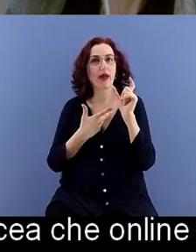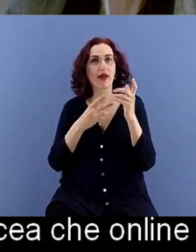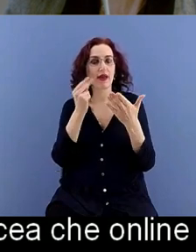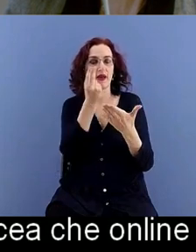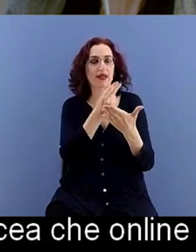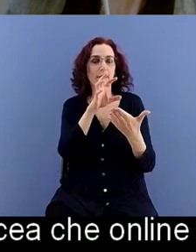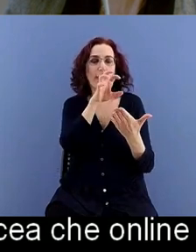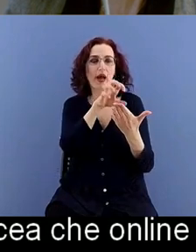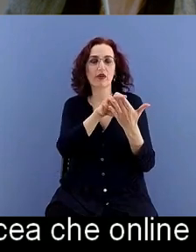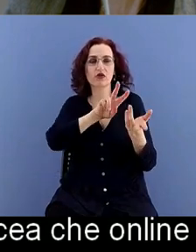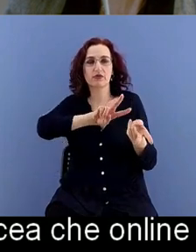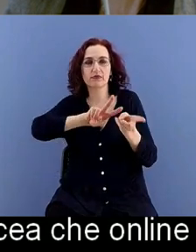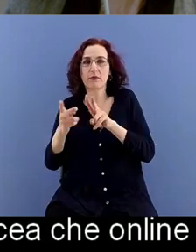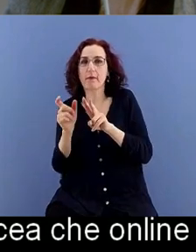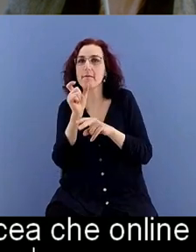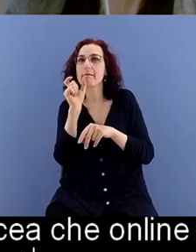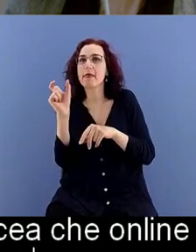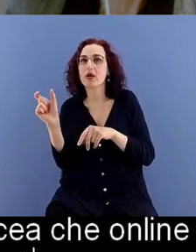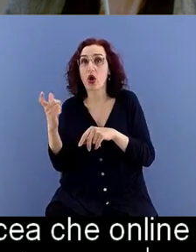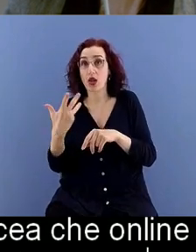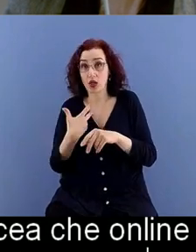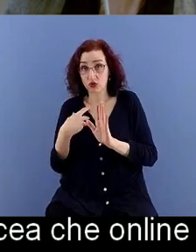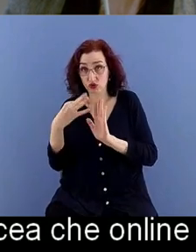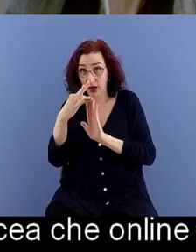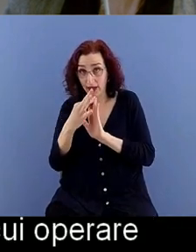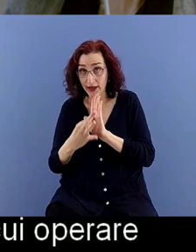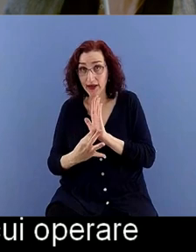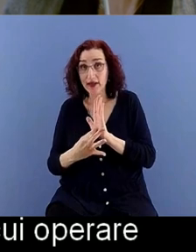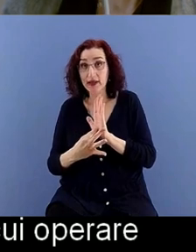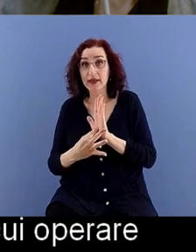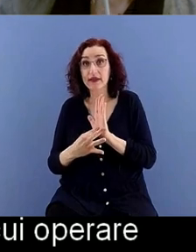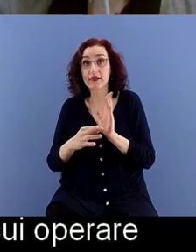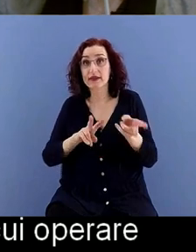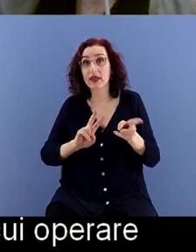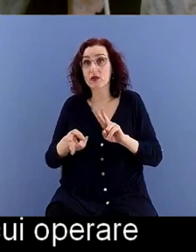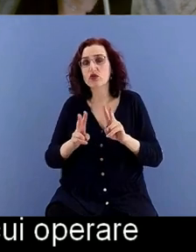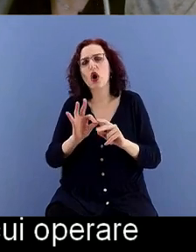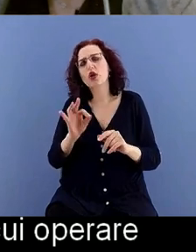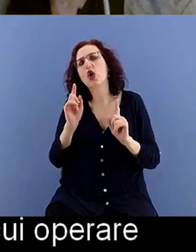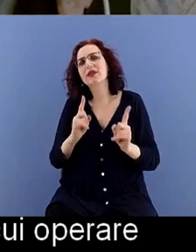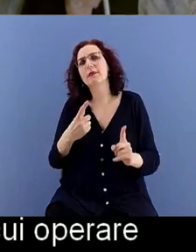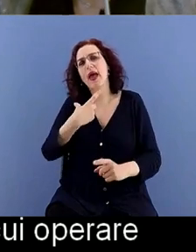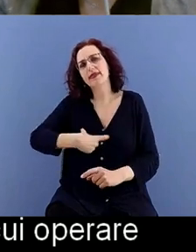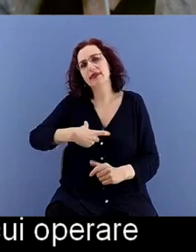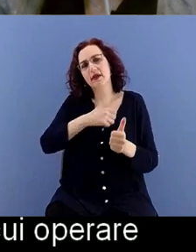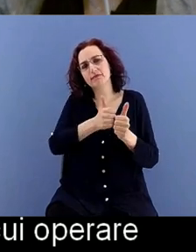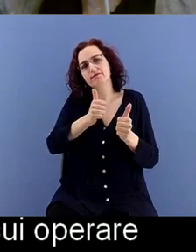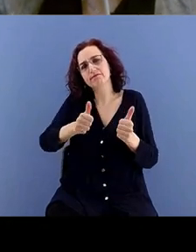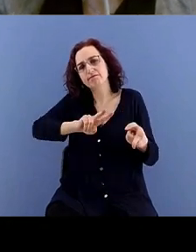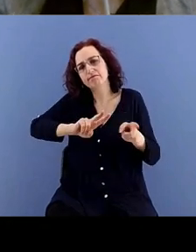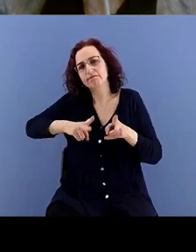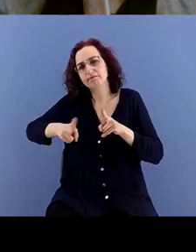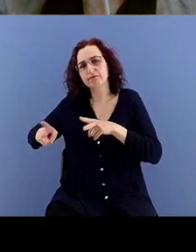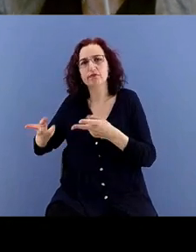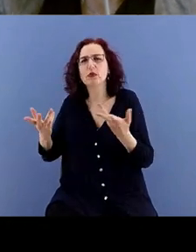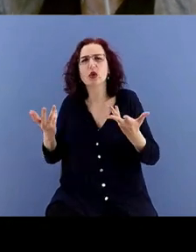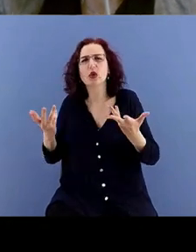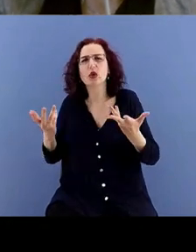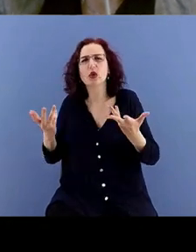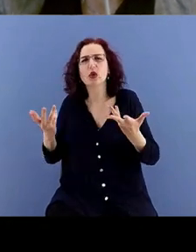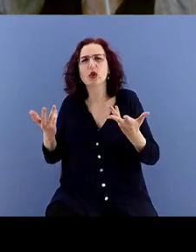questa traduzione o sono traduzioni sempre soggettive allora beh